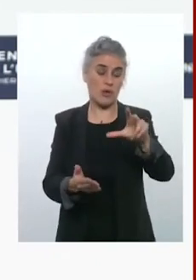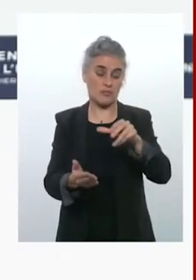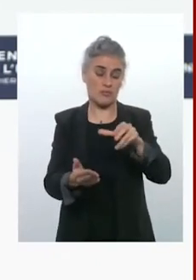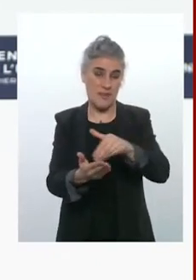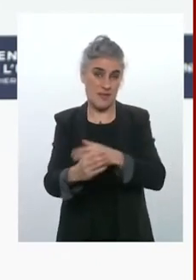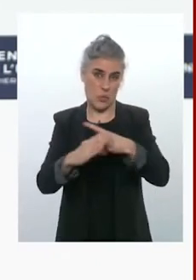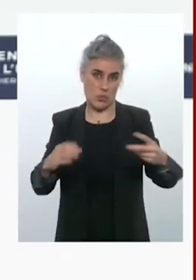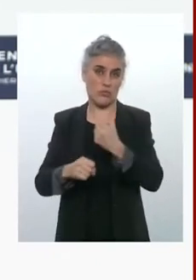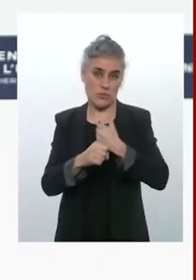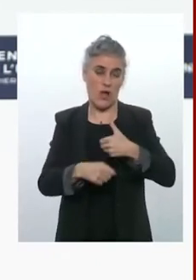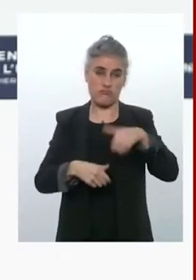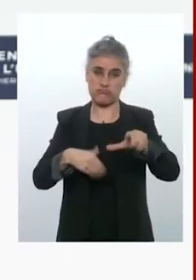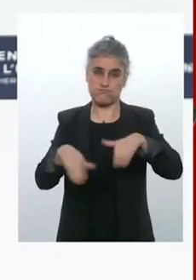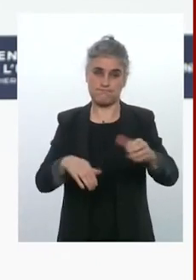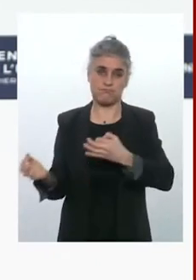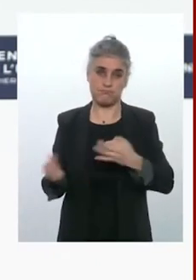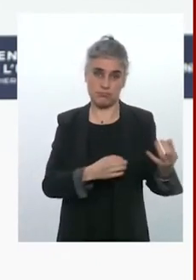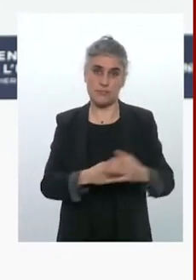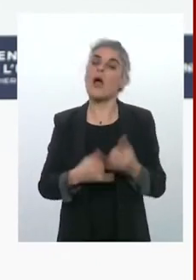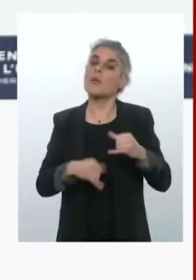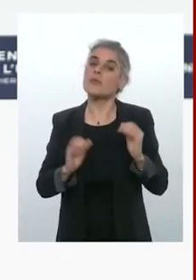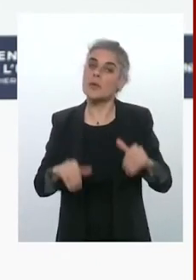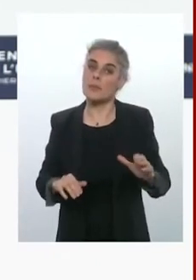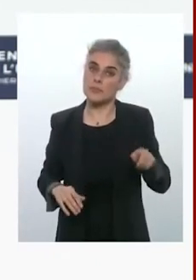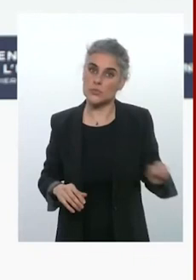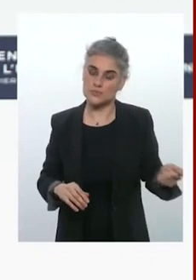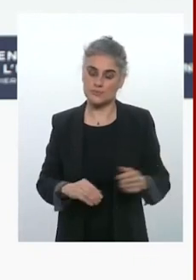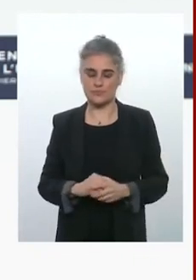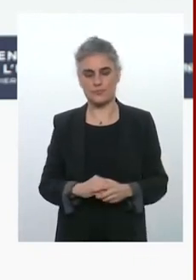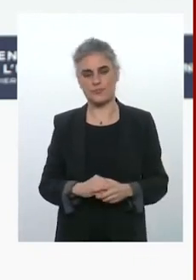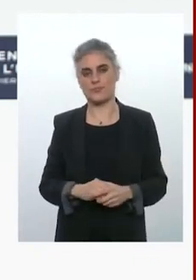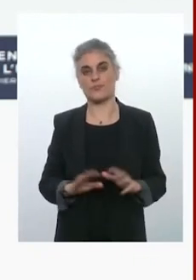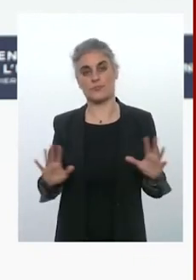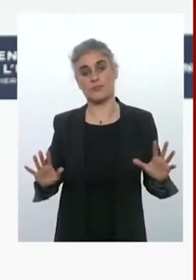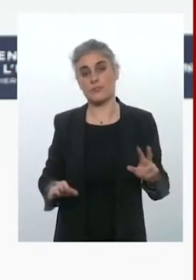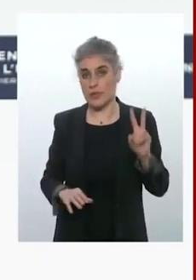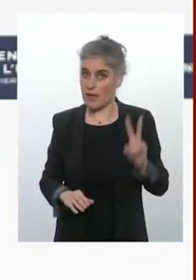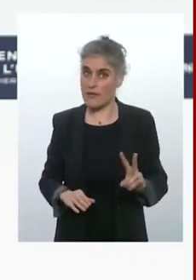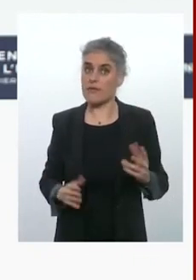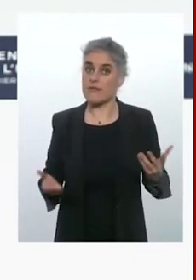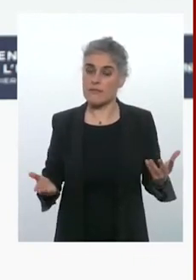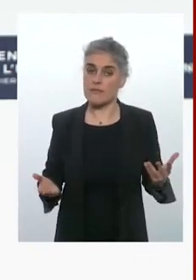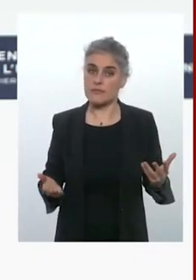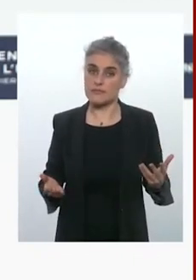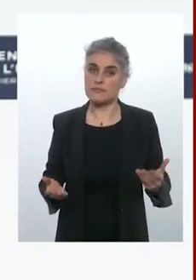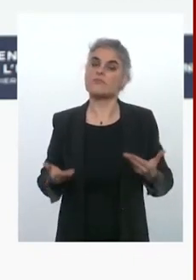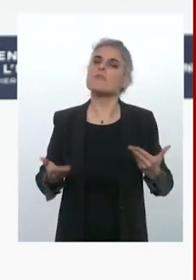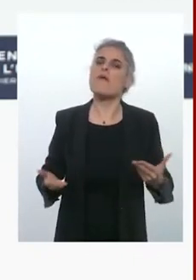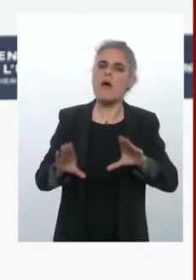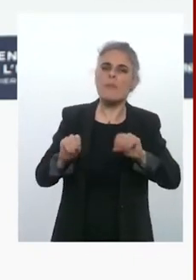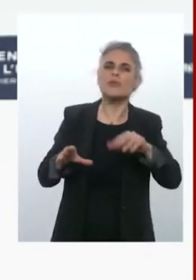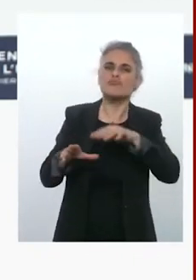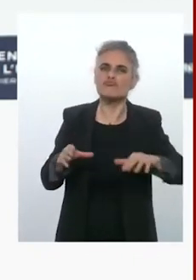On n'est pas au bout pour autant. Et si nous avons permis d'avoir beaucoup plus de postes disponibles, si nous avons créé plus de postes